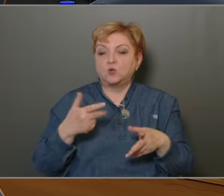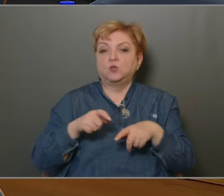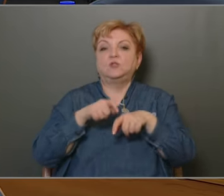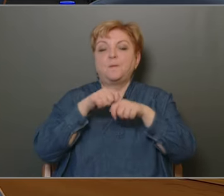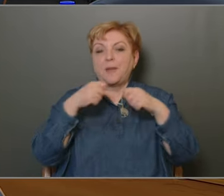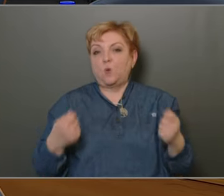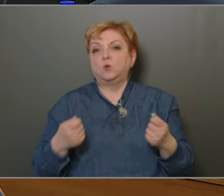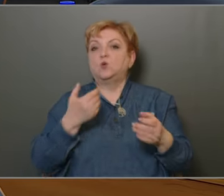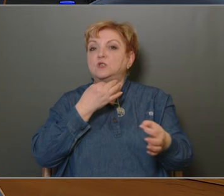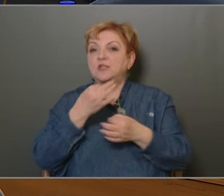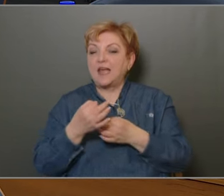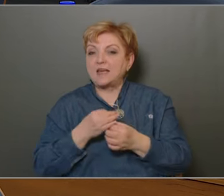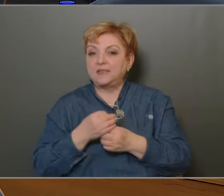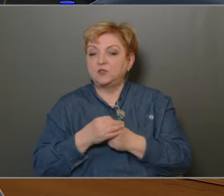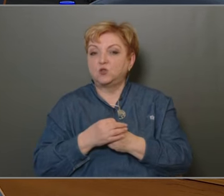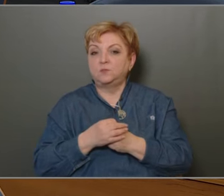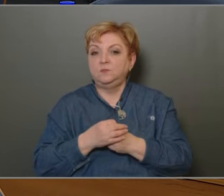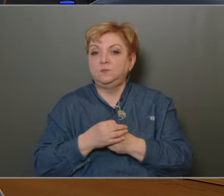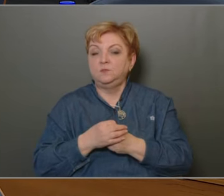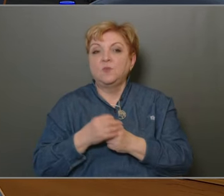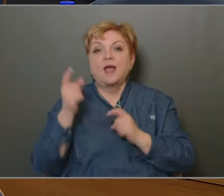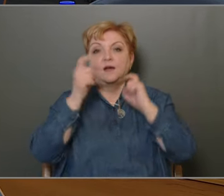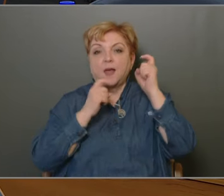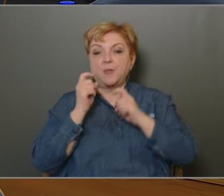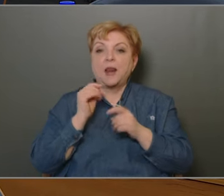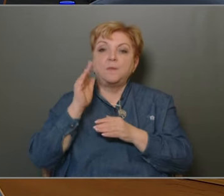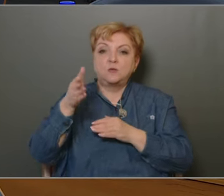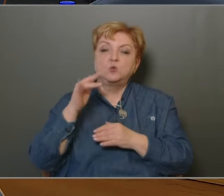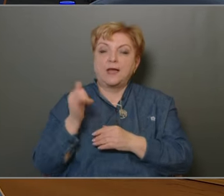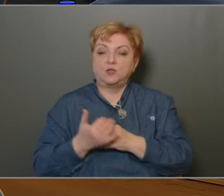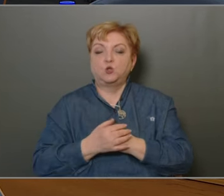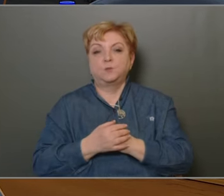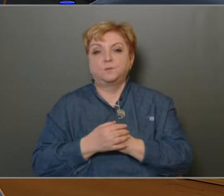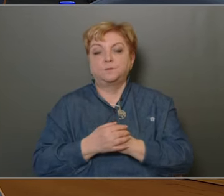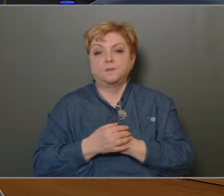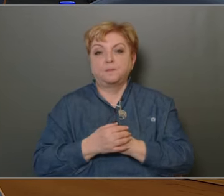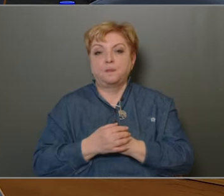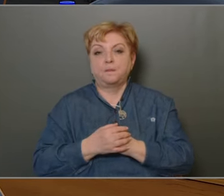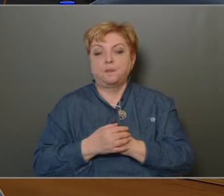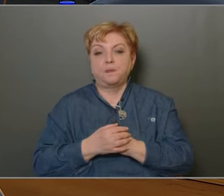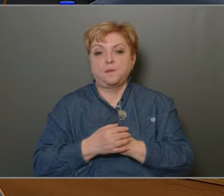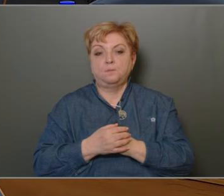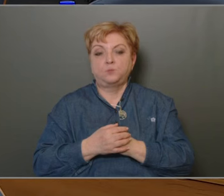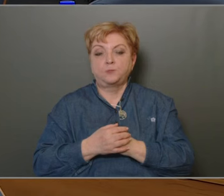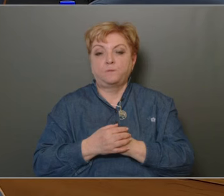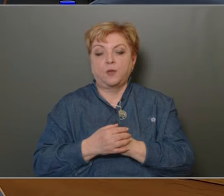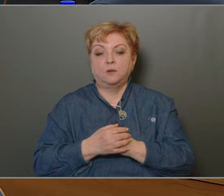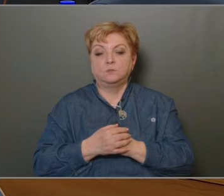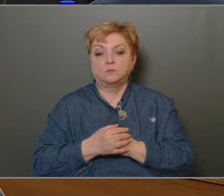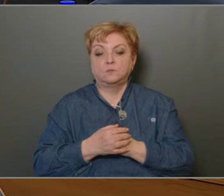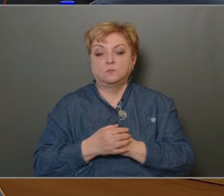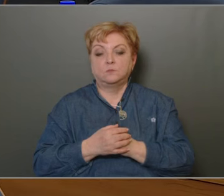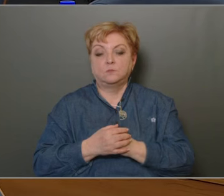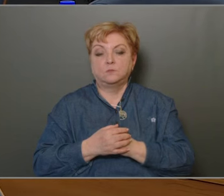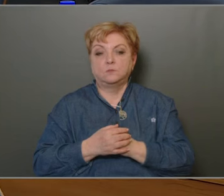megoldódott a kérdés idáig is, és remélem, hogy fogjuk tudni a továbbiakban is ezt megoldani. Köszönöm